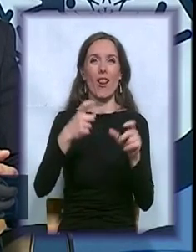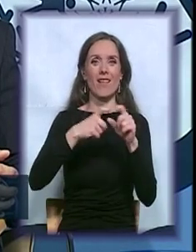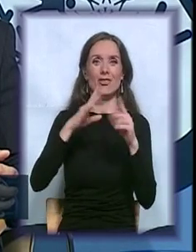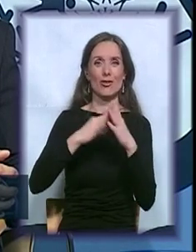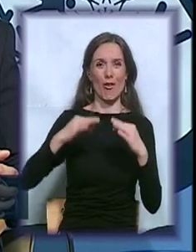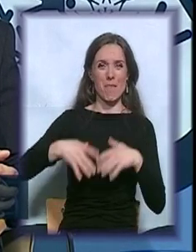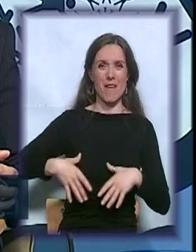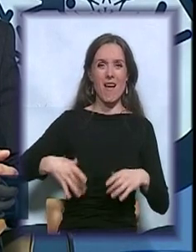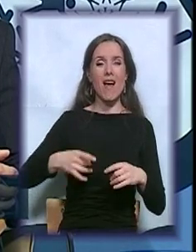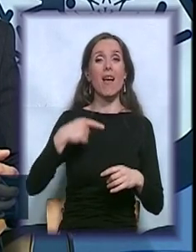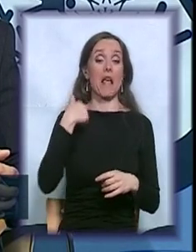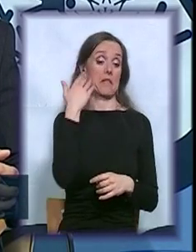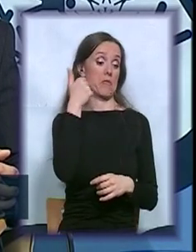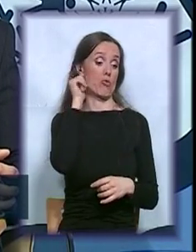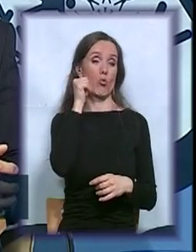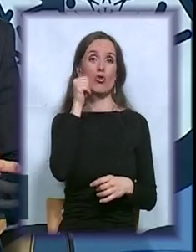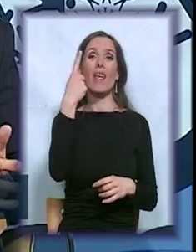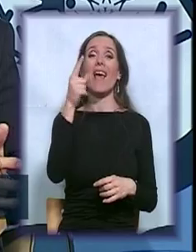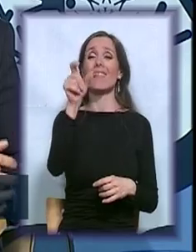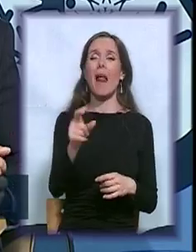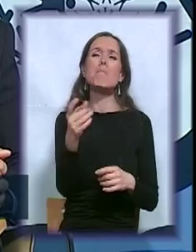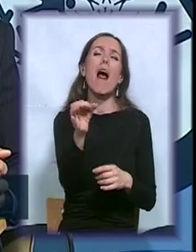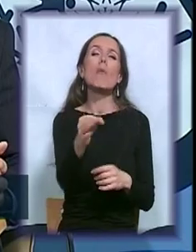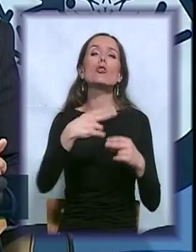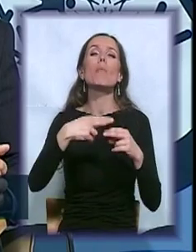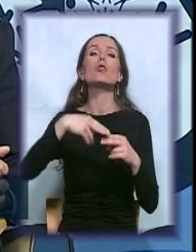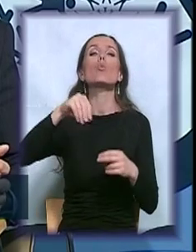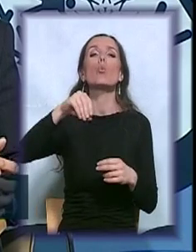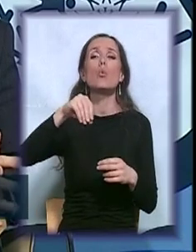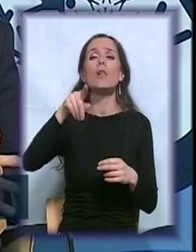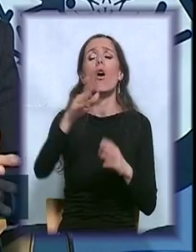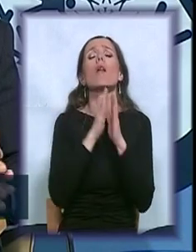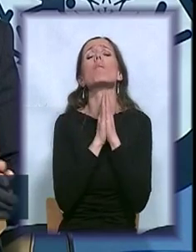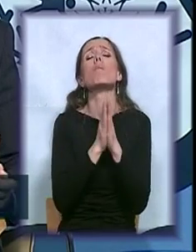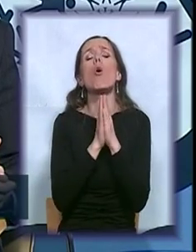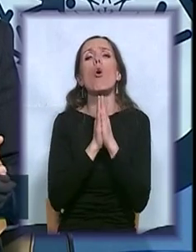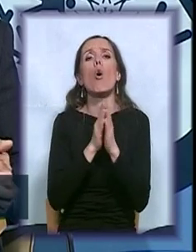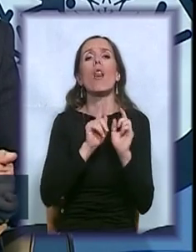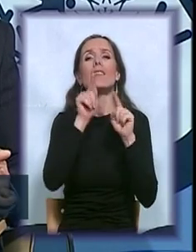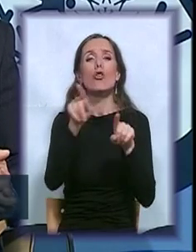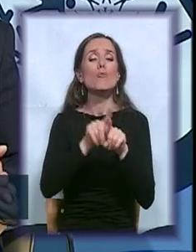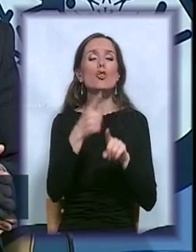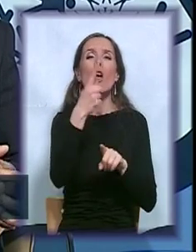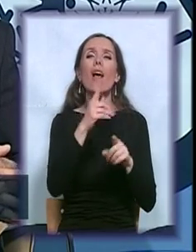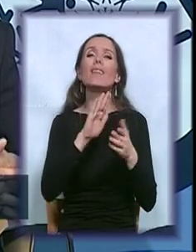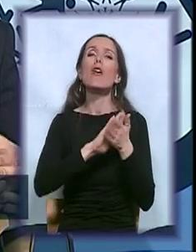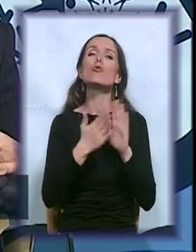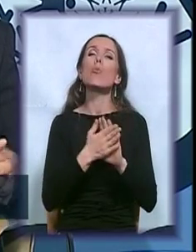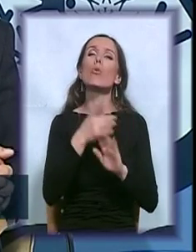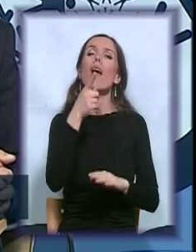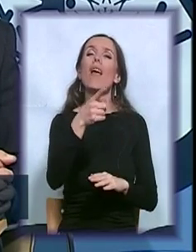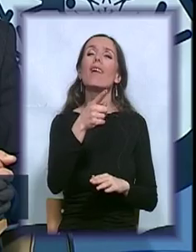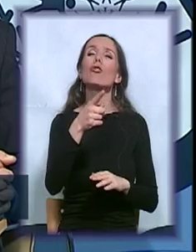jednog malog mesta iz okoline Tuzle. Mole, mole da se dođe. Zvala me isto supruga jednog pacijenta iz